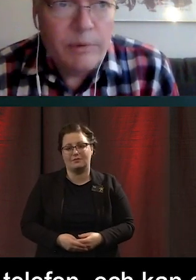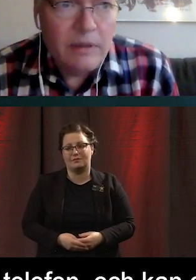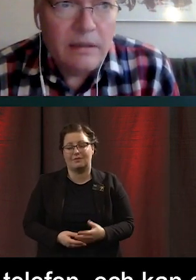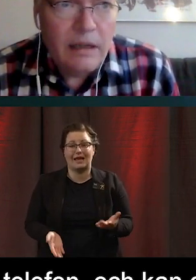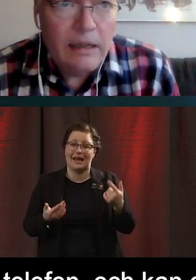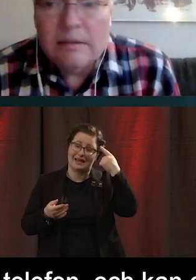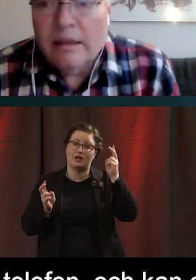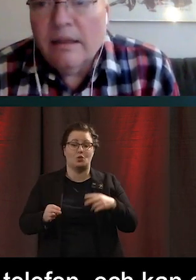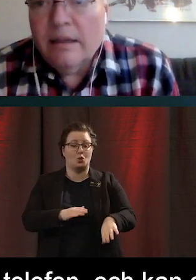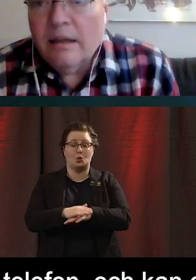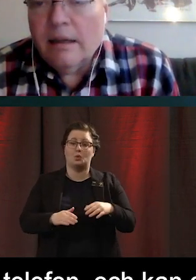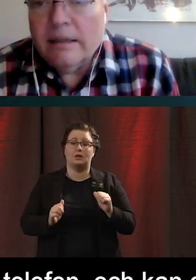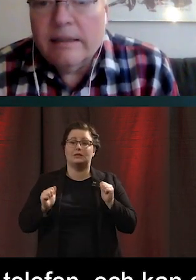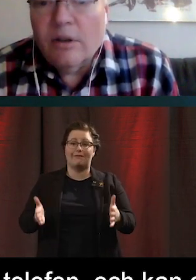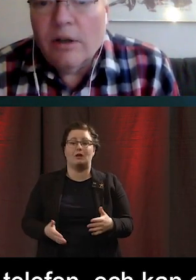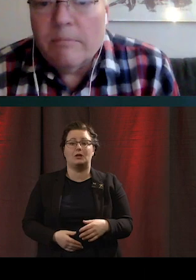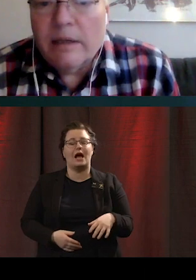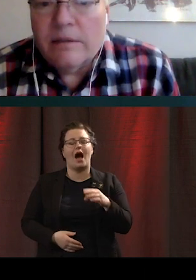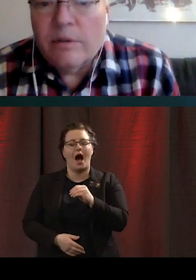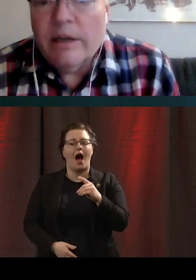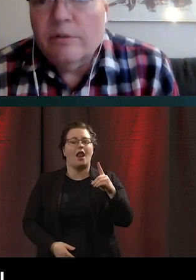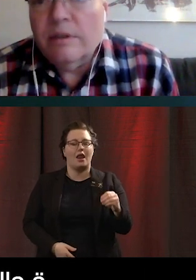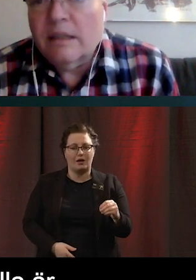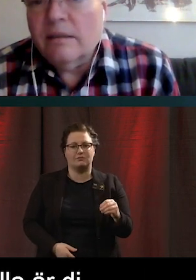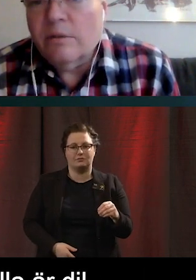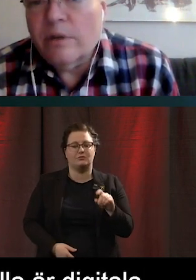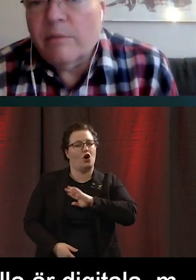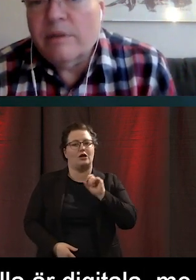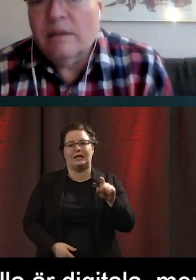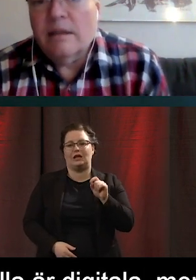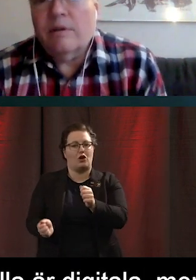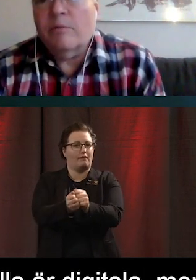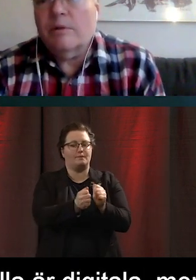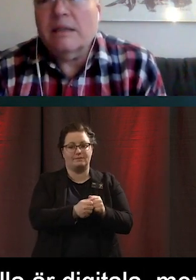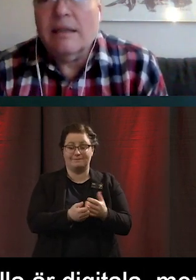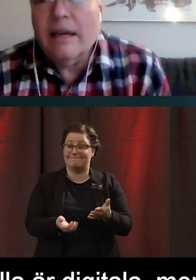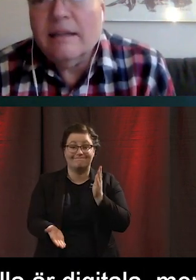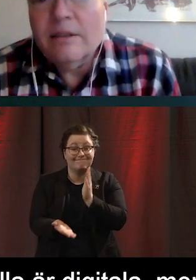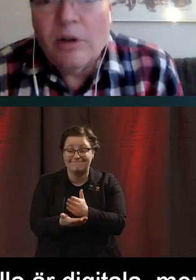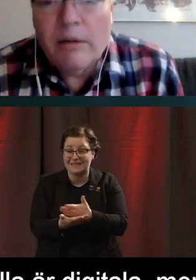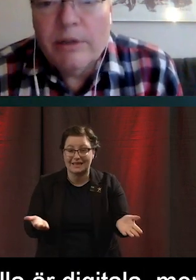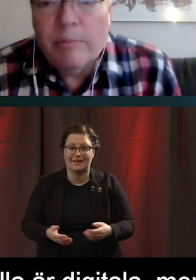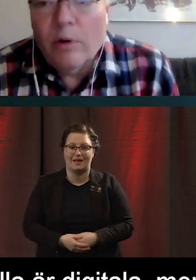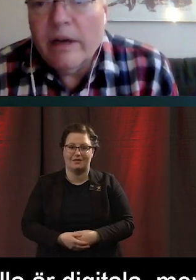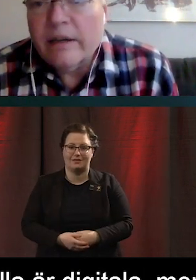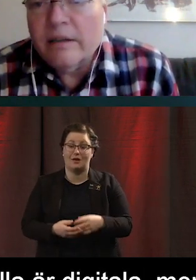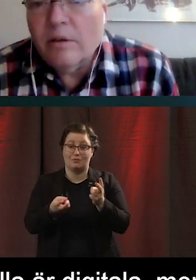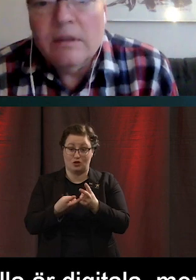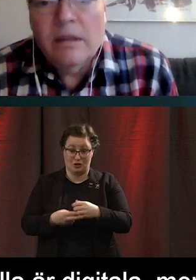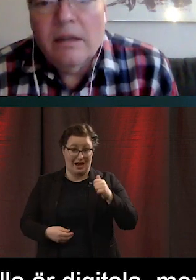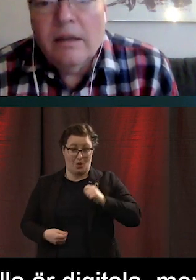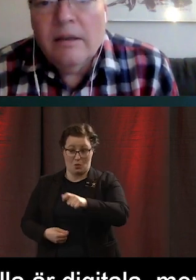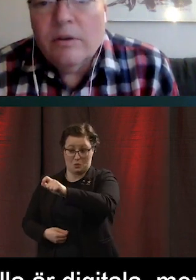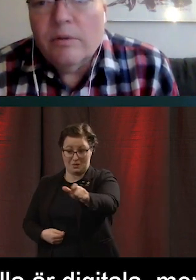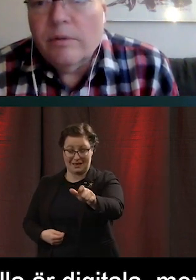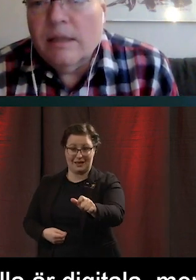utgångspunkt att alla är digitala. Men så är det ju inte riktigt. då kan man ju säga att även de som inte är digitala blir ju påverkade av